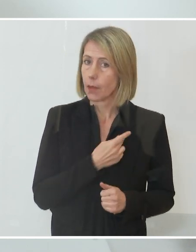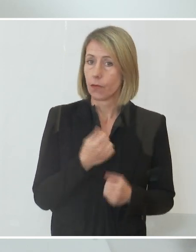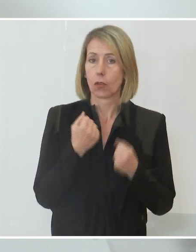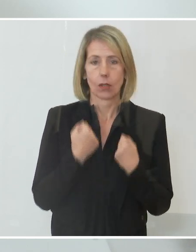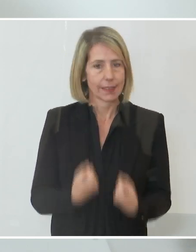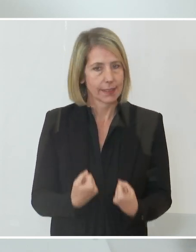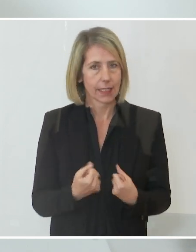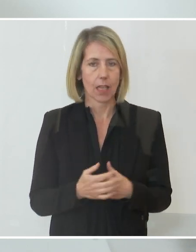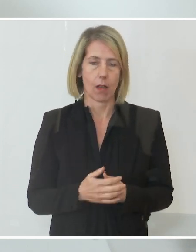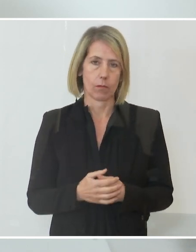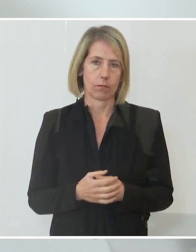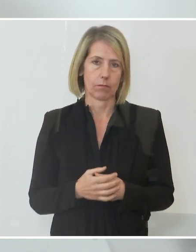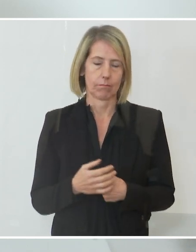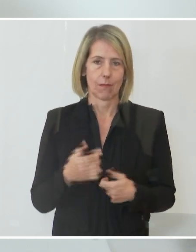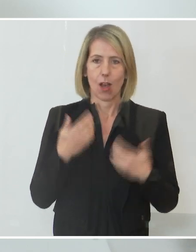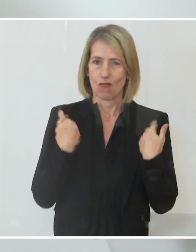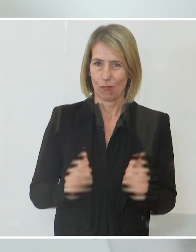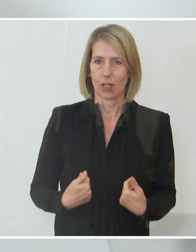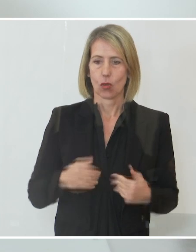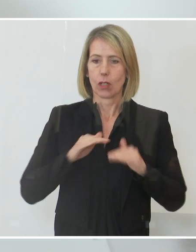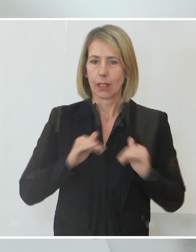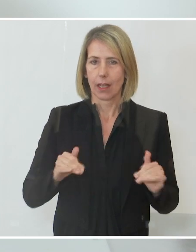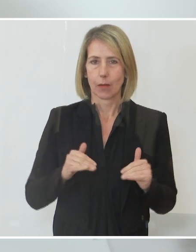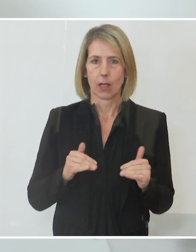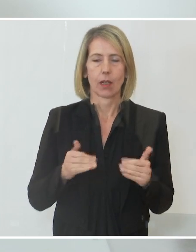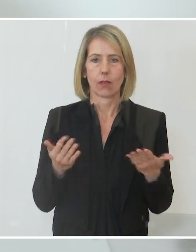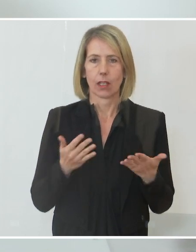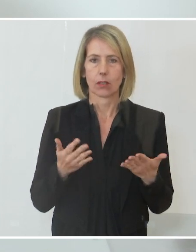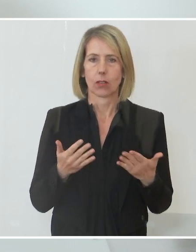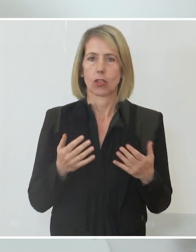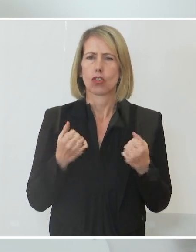Die Impfung schützt uns auf persönlicher Ebene vor schweren Verläufen.